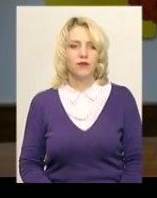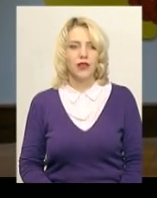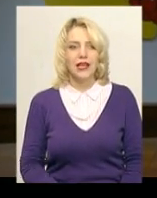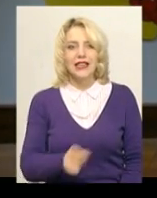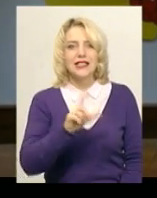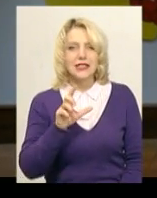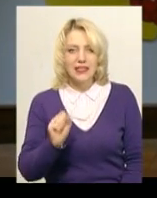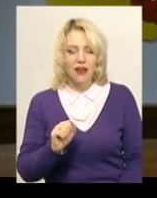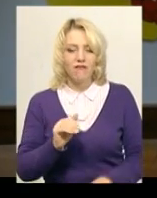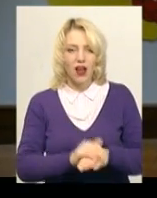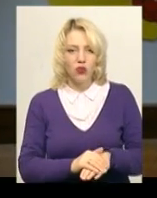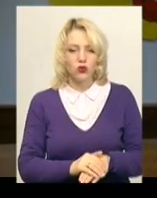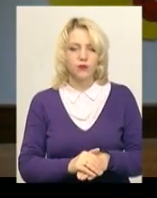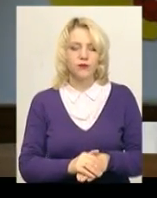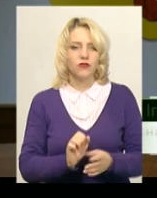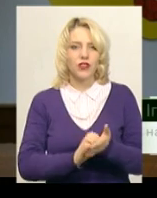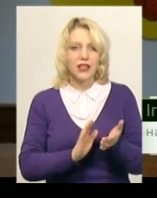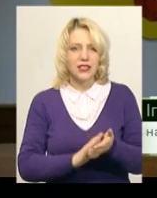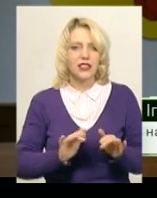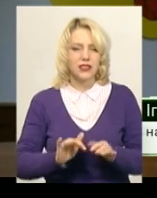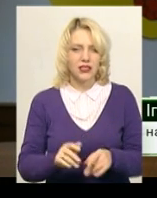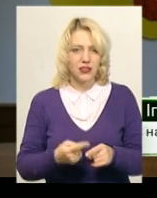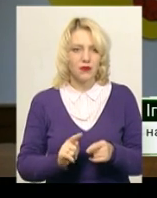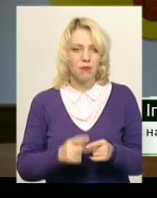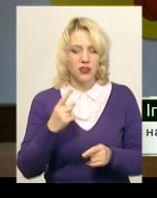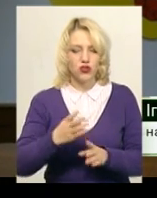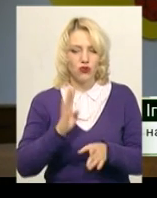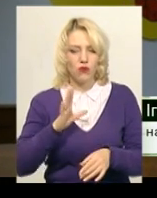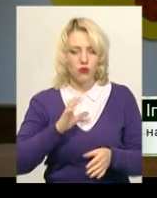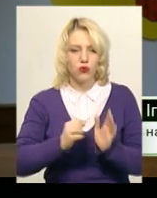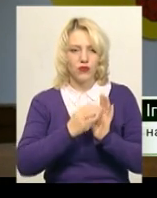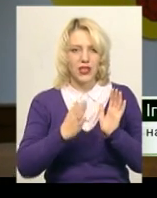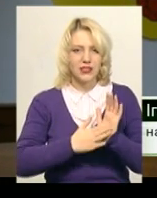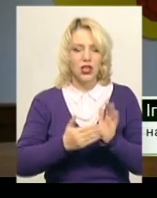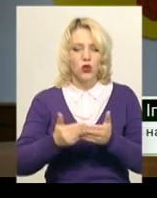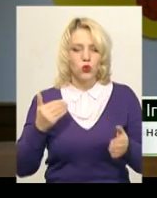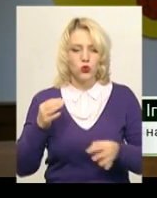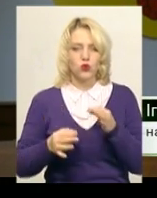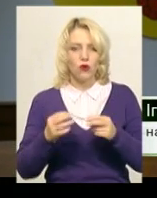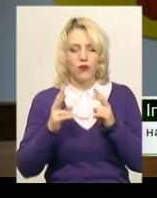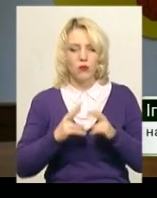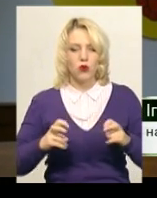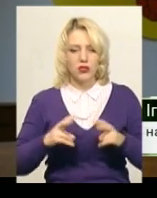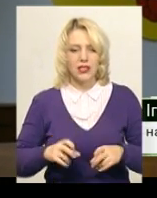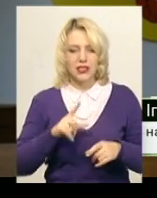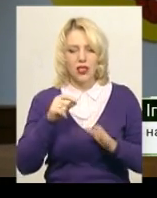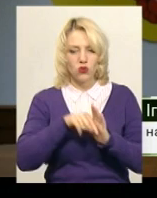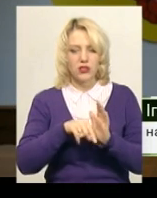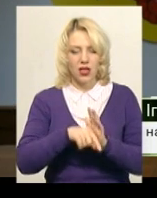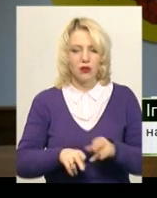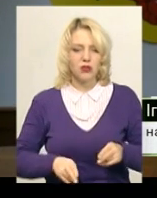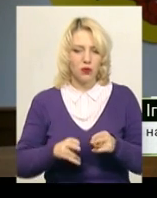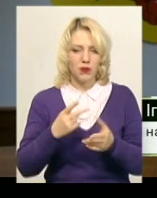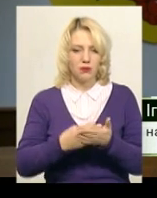За фактом вказаних дій, першочергово було внесено відомості до Єдиного реєстру досудових розслідувань за ознаками злочину, передбаченого